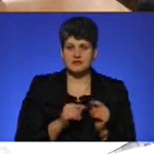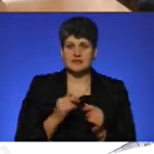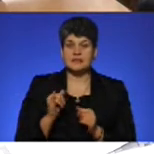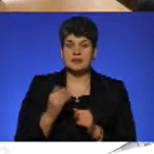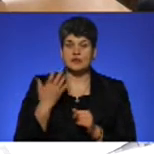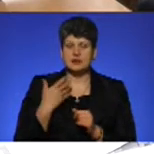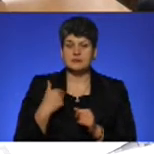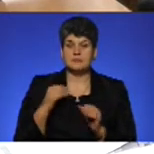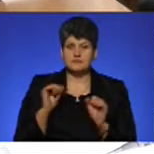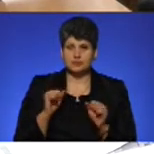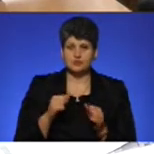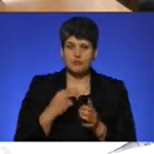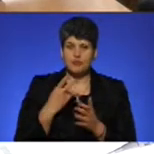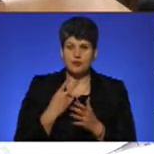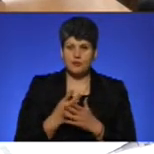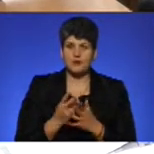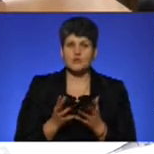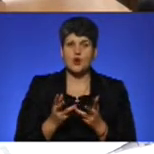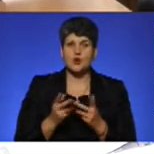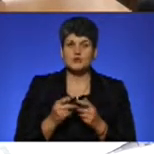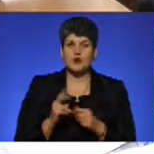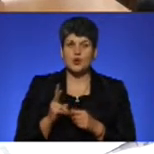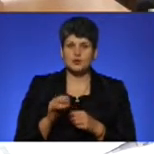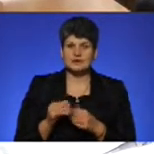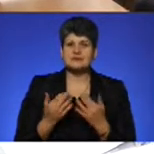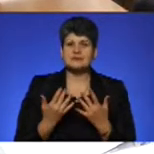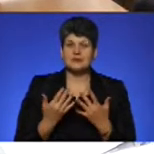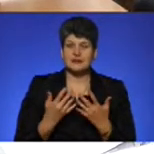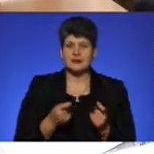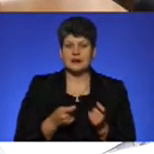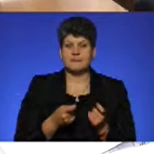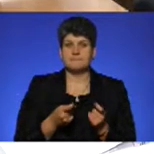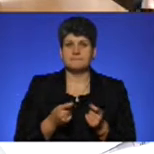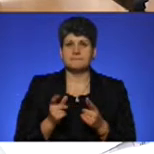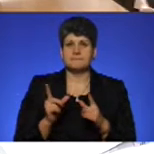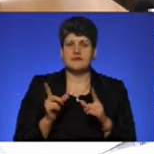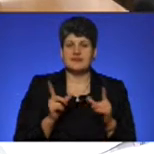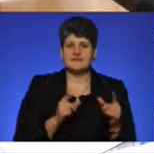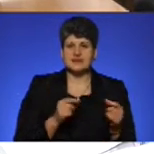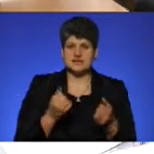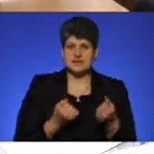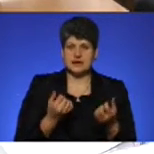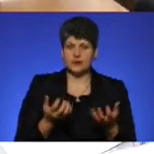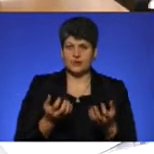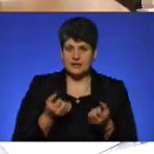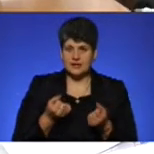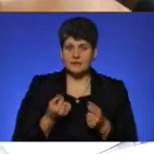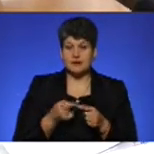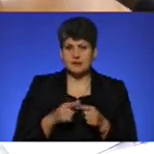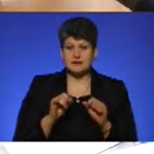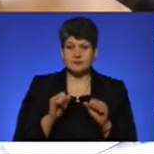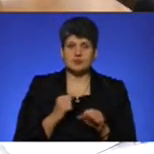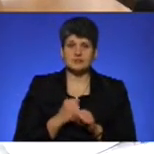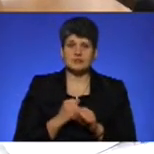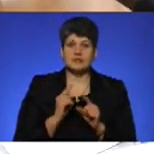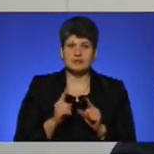зможемо побачити дійсно розрахунки, скільки перевізники отримують, а це можна зробити тільки за допомогою